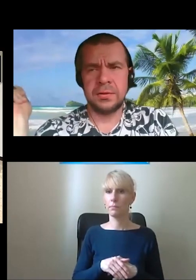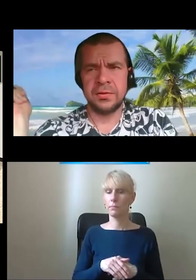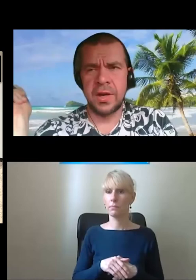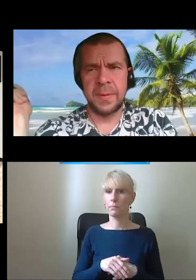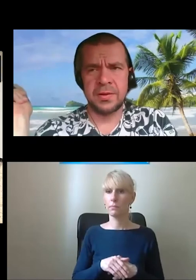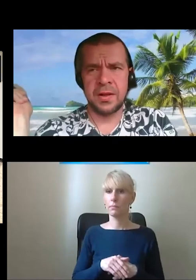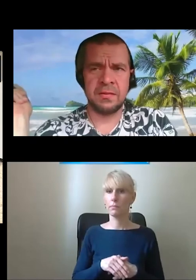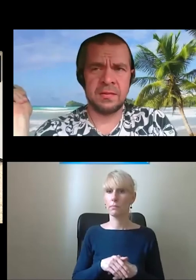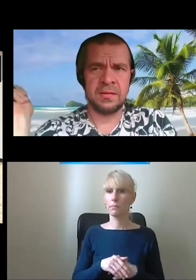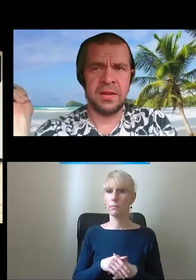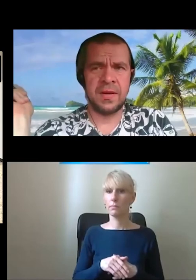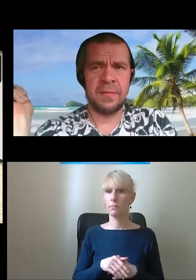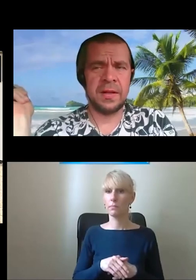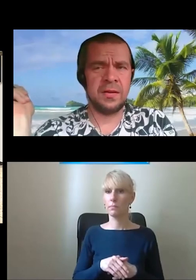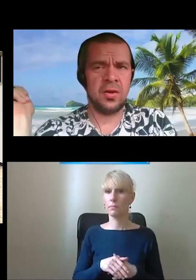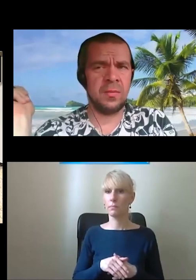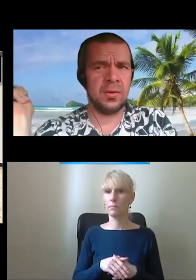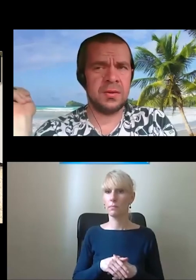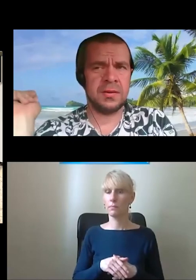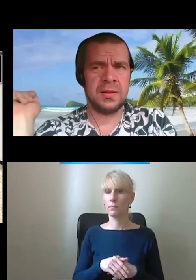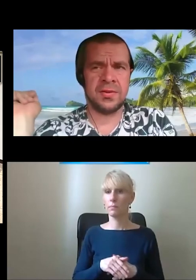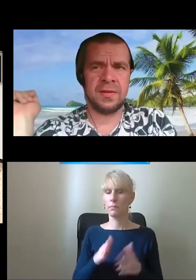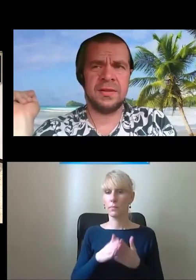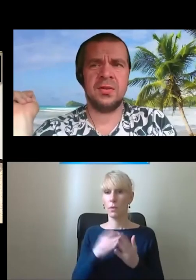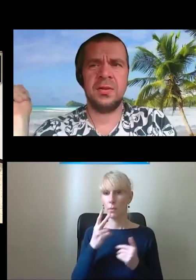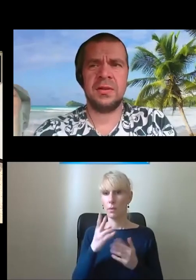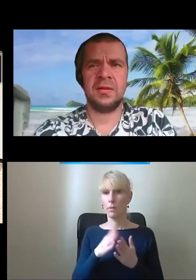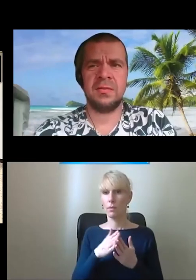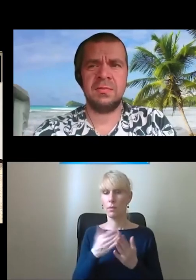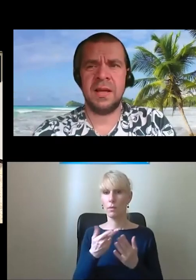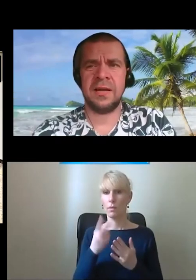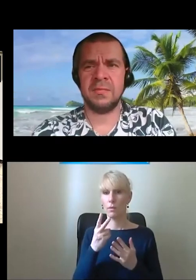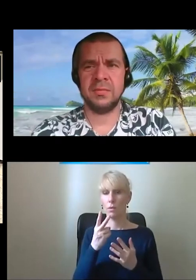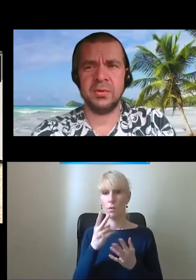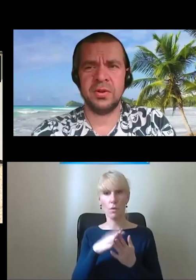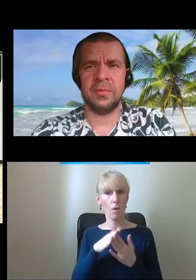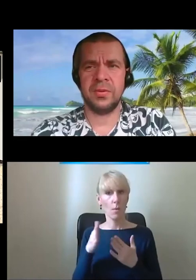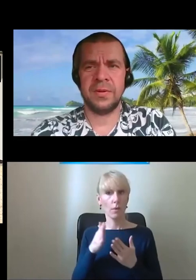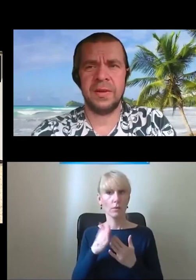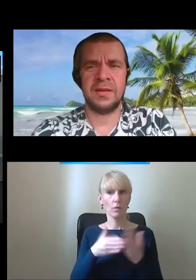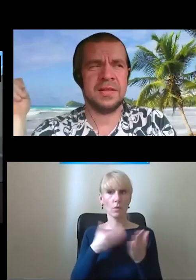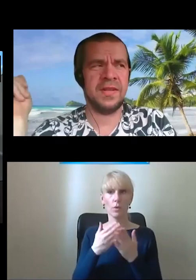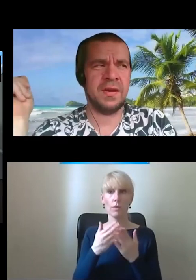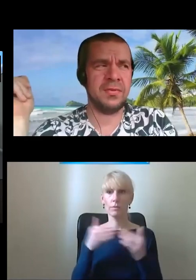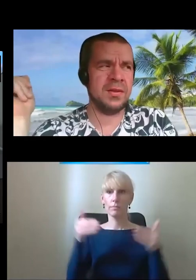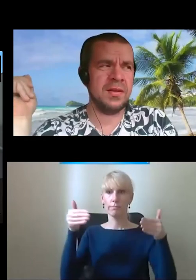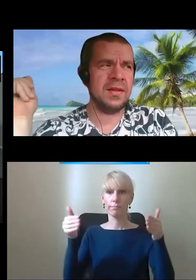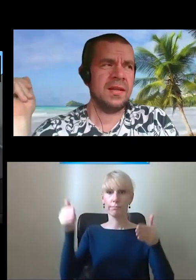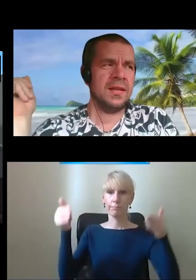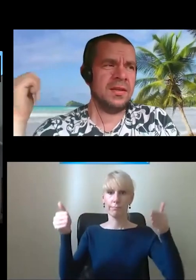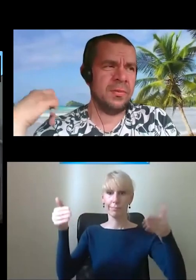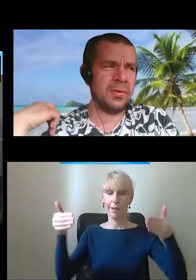Słuchajcie, to, że ja patrzę nie w kamerę, tylko obok, to nie znaczy, że Was ignoruję, tylko ekran mam drugi obok siebie, ten z filmem